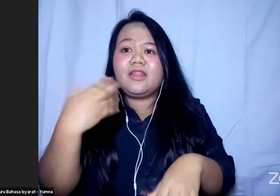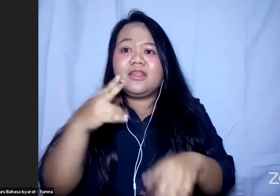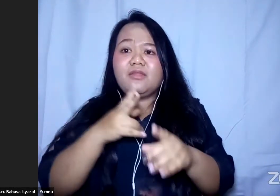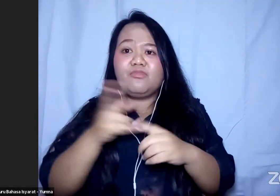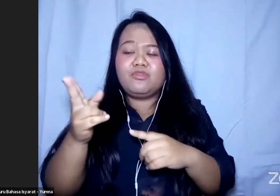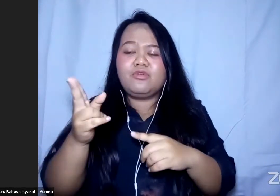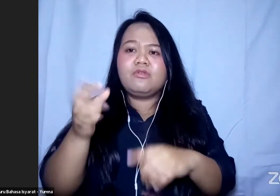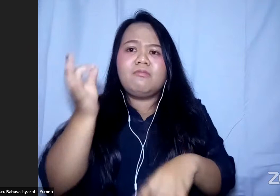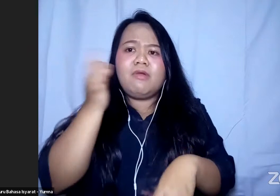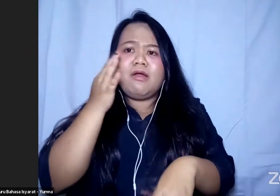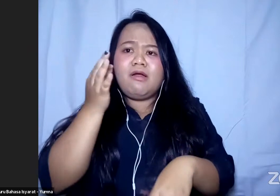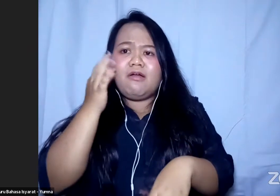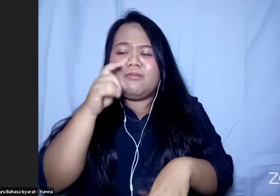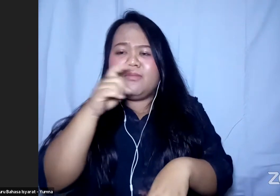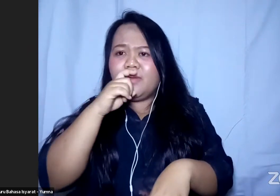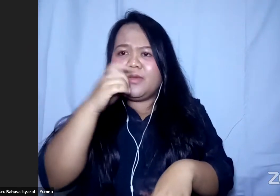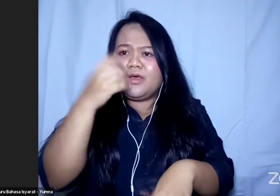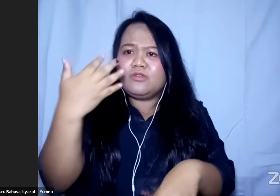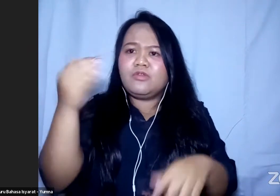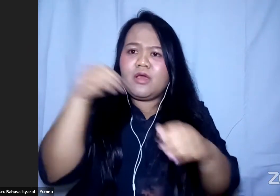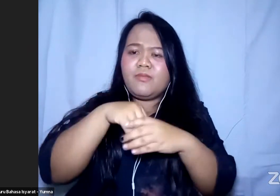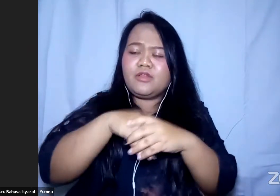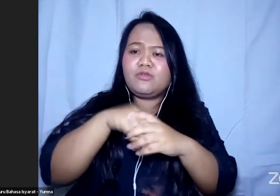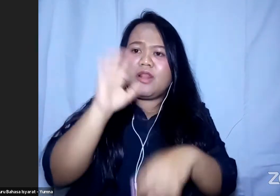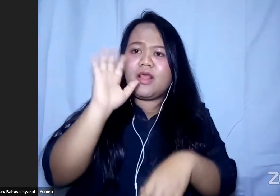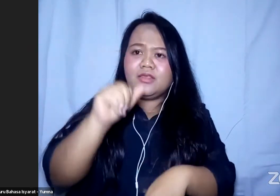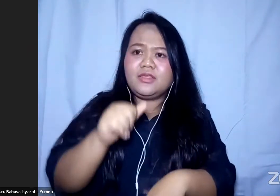Maaf Pak, ya saya sudah bergabung lagi